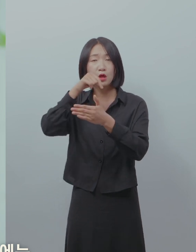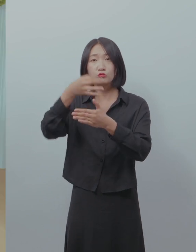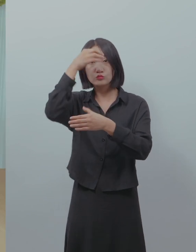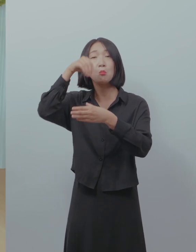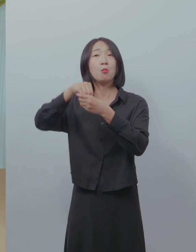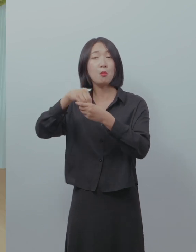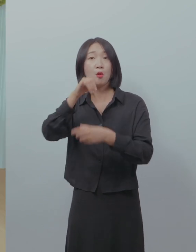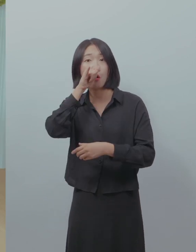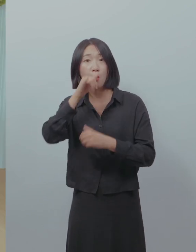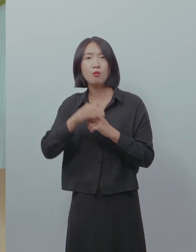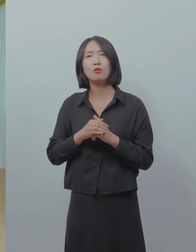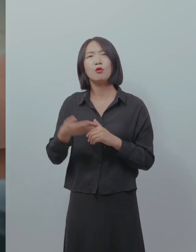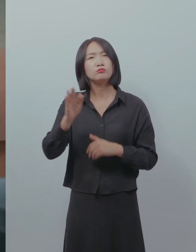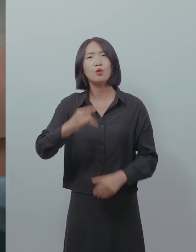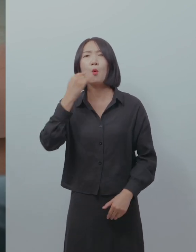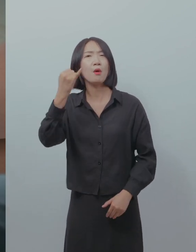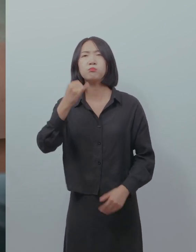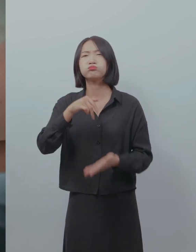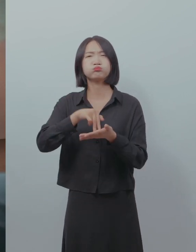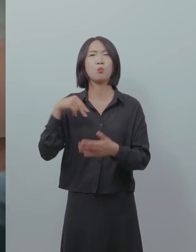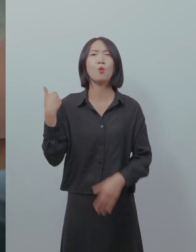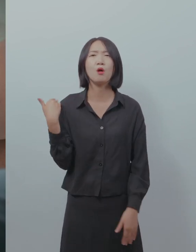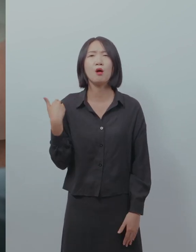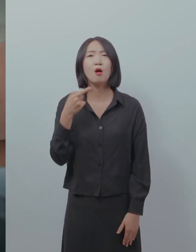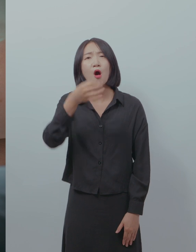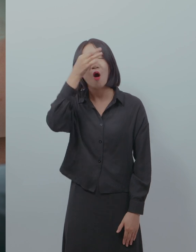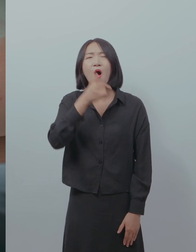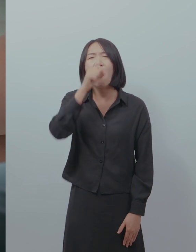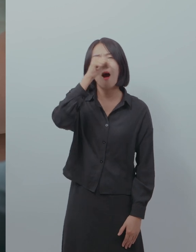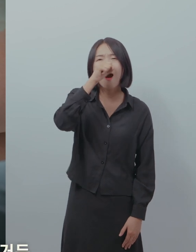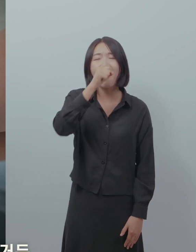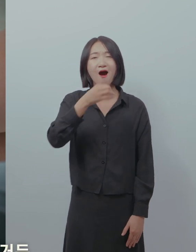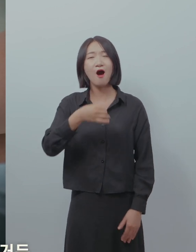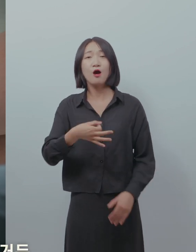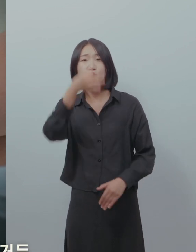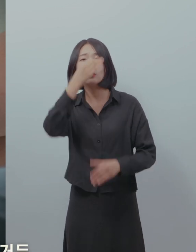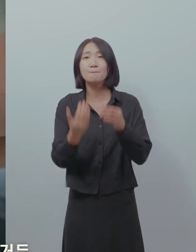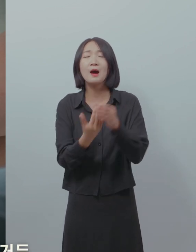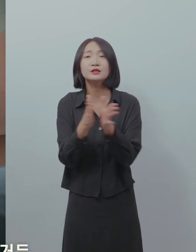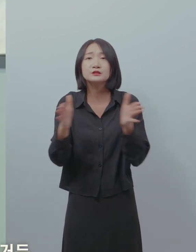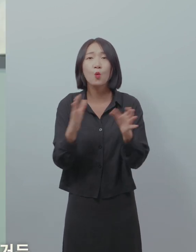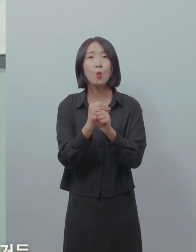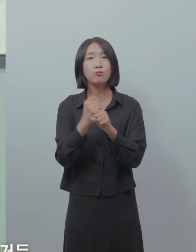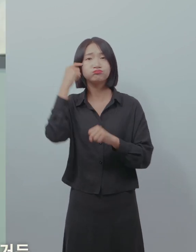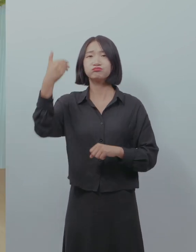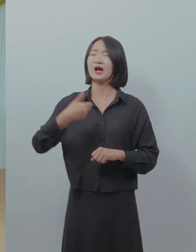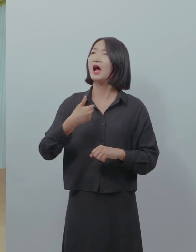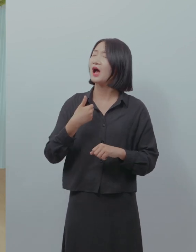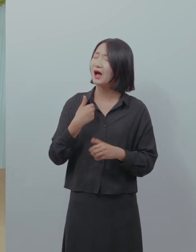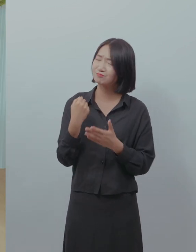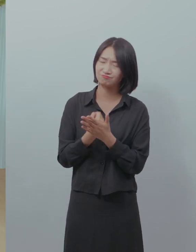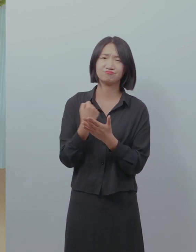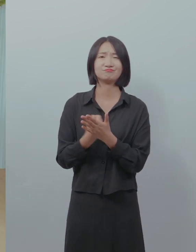폰에는 그 기능이 탑재되어 있었는데 어머님께서는 그걸 모르시고 이 기능 너무 좋다 이 기능이 언제 출시되냐 물어보셨거든